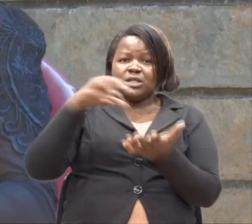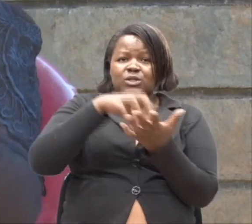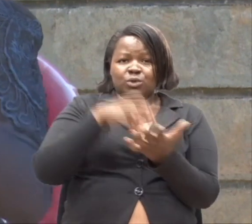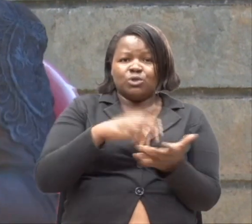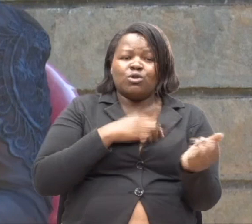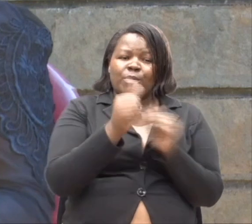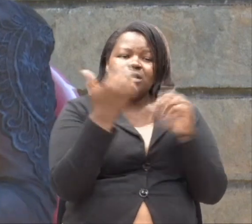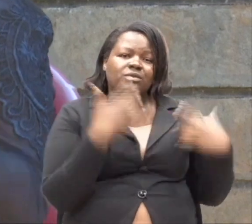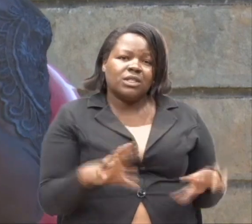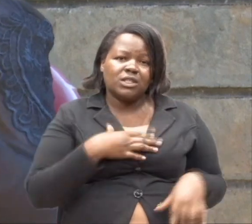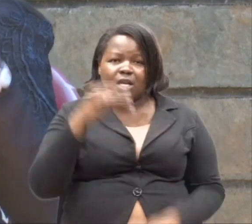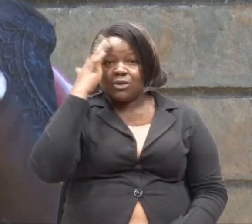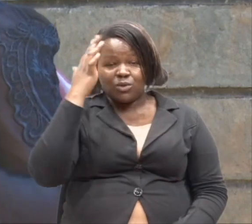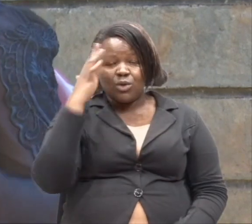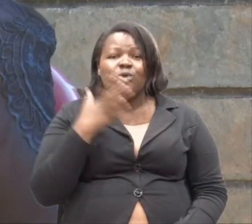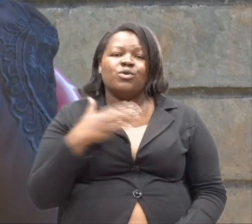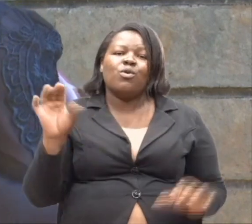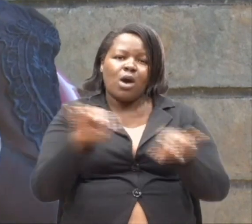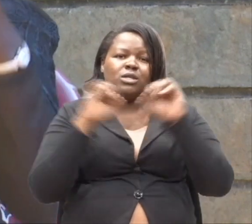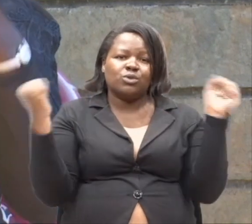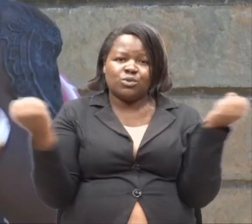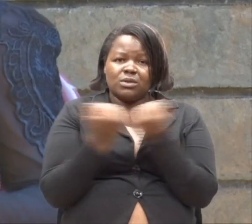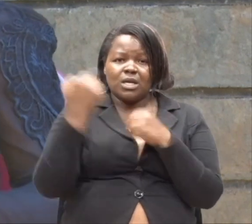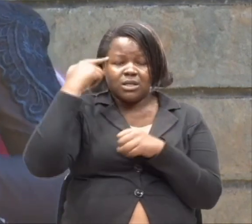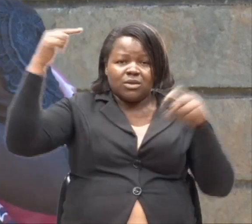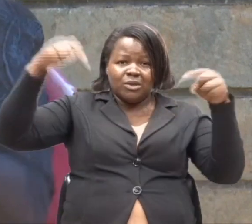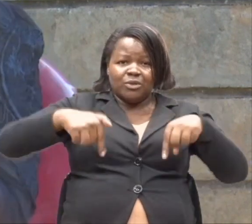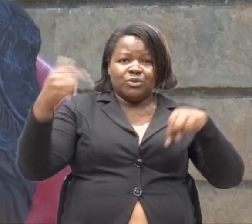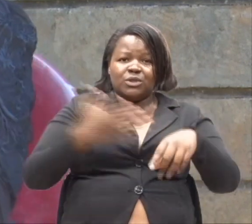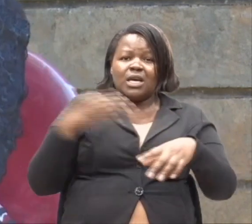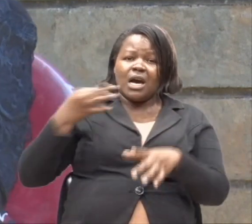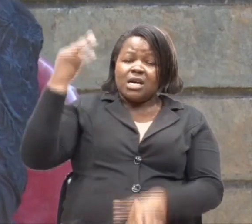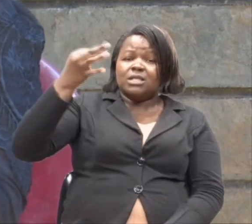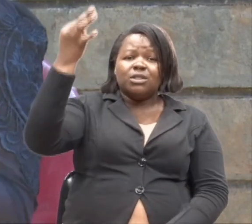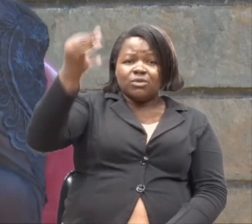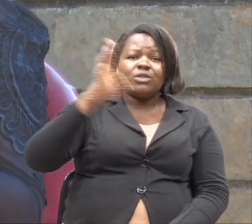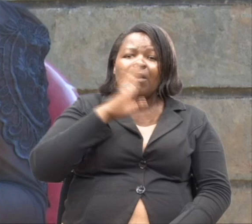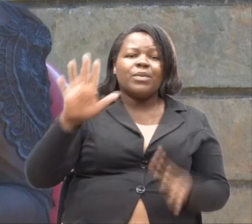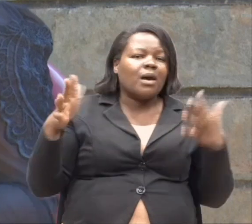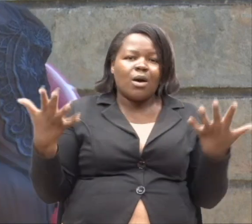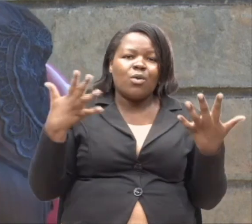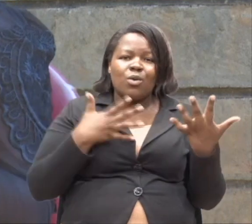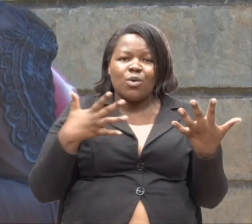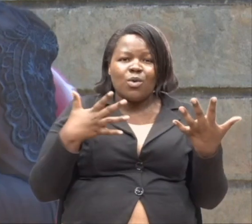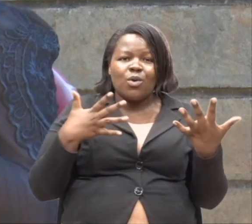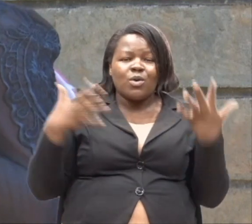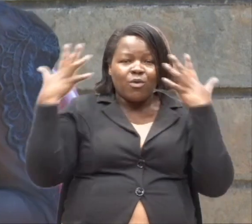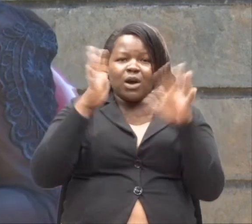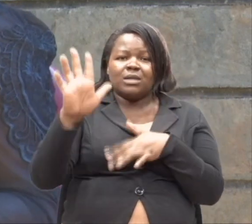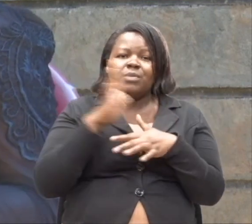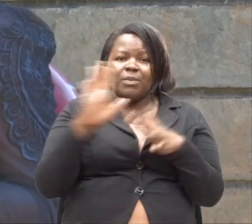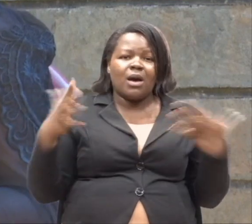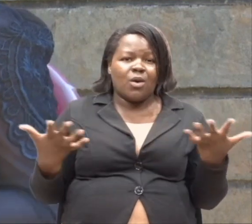umeapitia, umejua. Unataka jamii ya lewe ya kisasa na hata siku wambazi utakuja. Iwe bibi, mtazamo wao